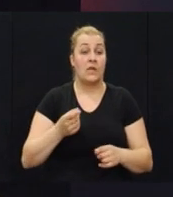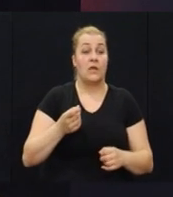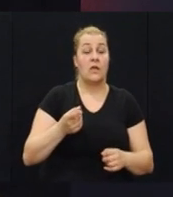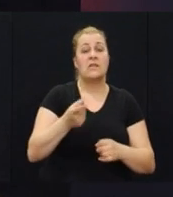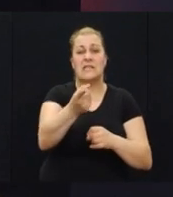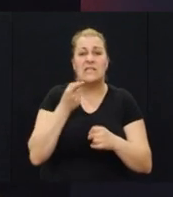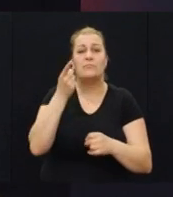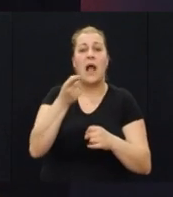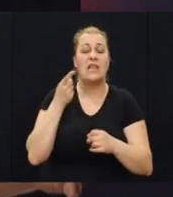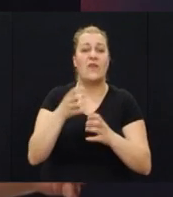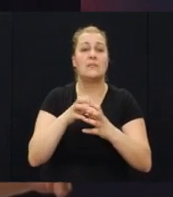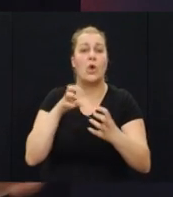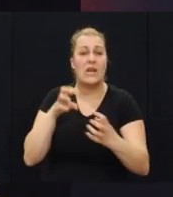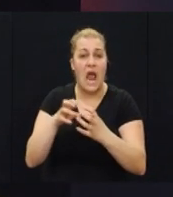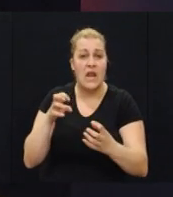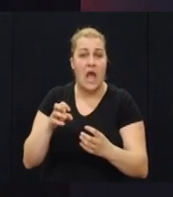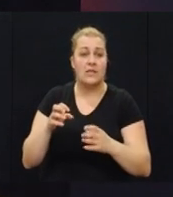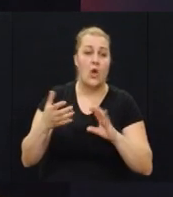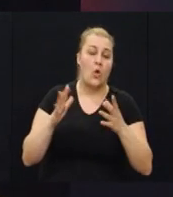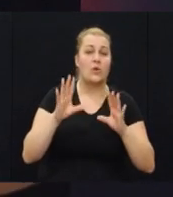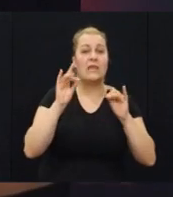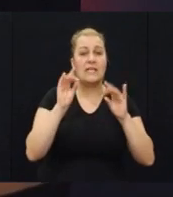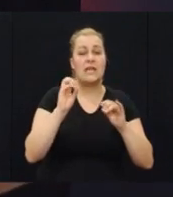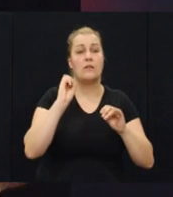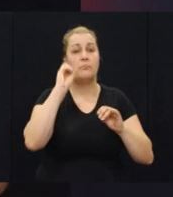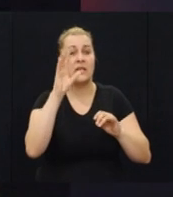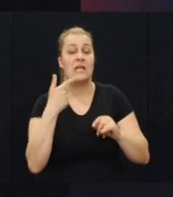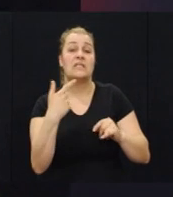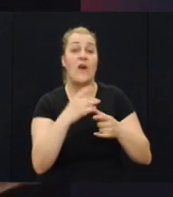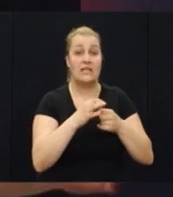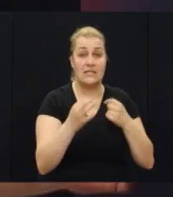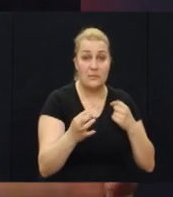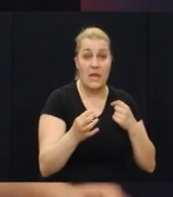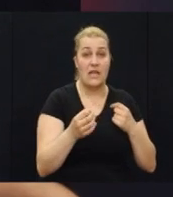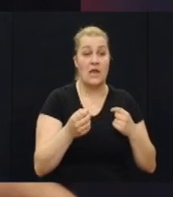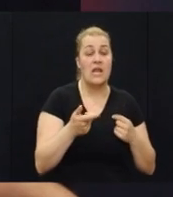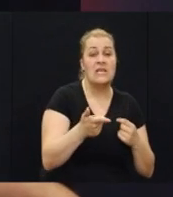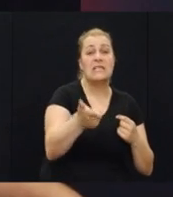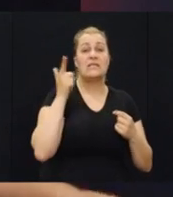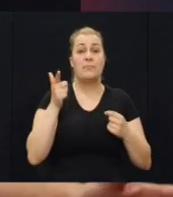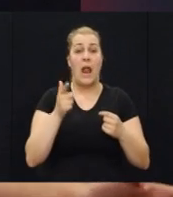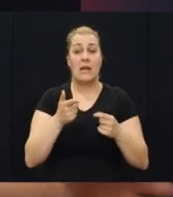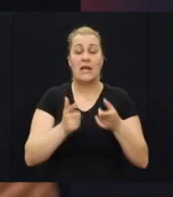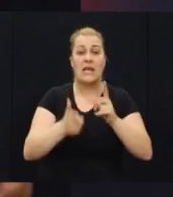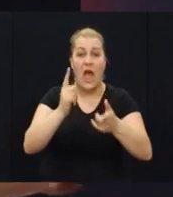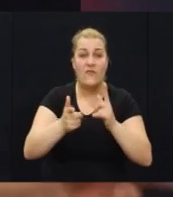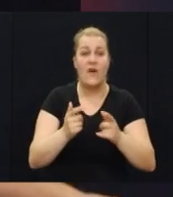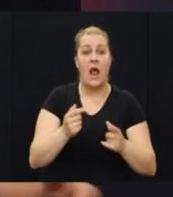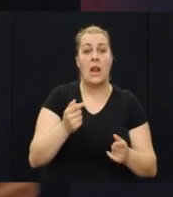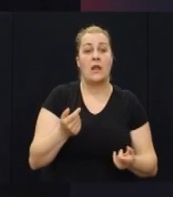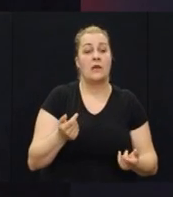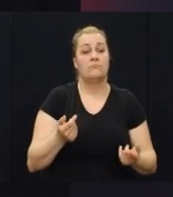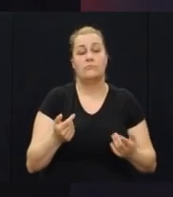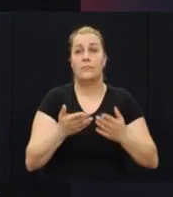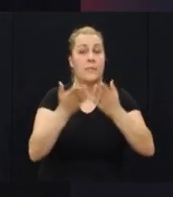ispalivali smo granata i došli bi do njih na nekih 10-15-20 metara ispalili bi Rafal 2-3 kud